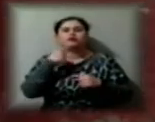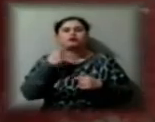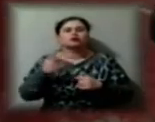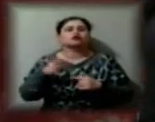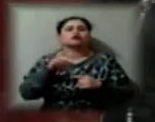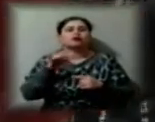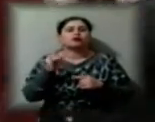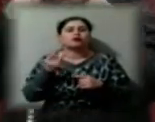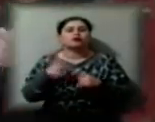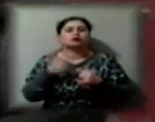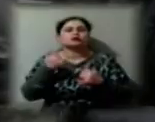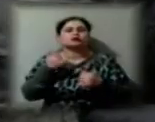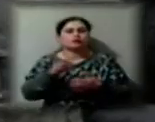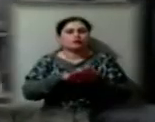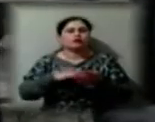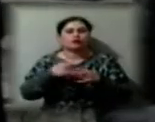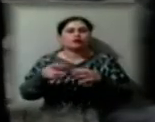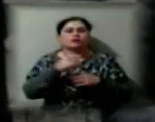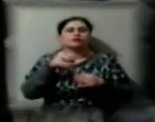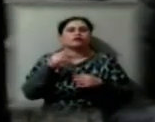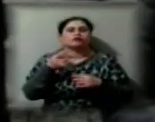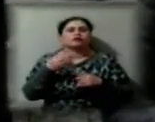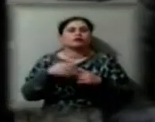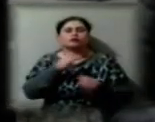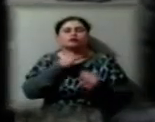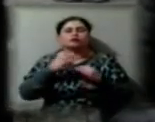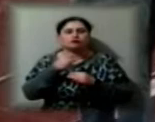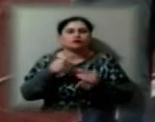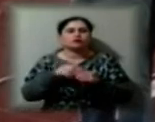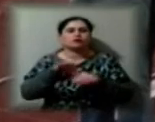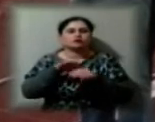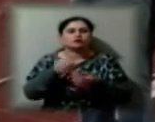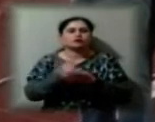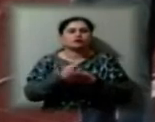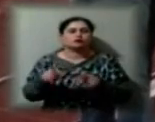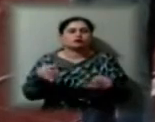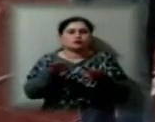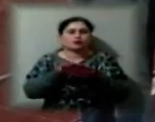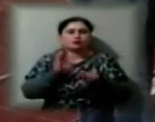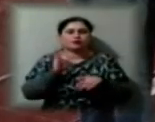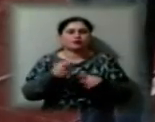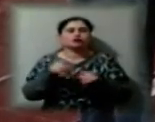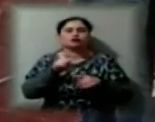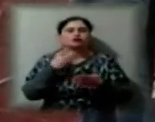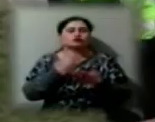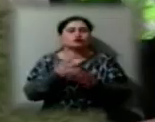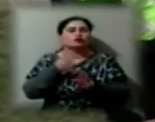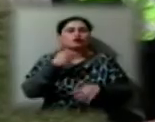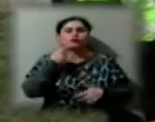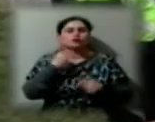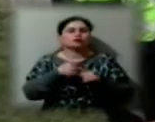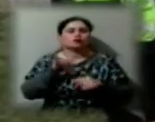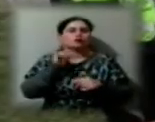відбувається у регіональних філіях суспільного мовника, призведе до їх закриття, що в свою чергу, каже чоловік, негативно вплине на